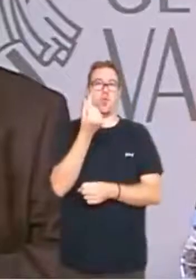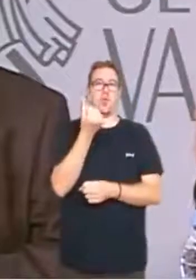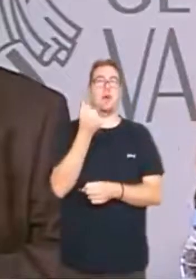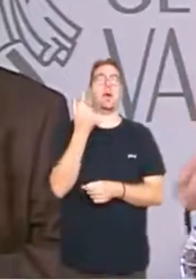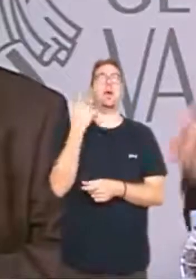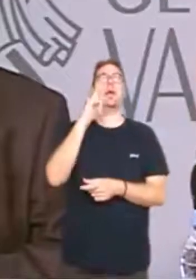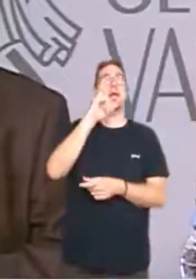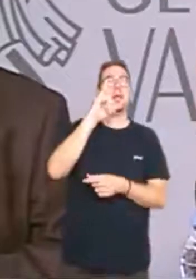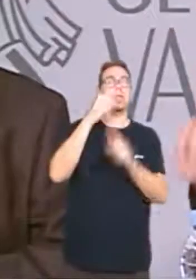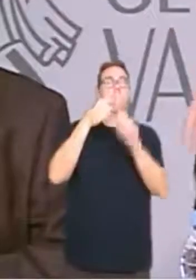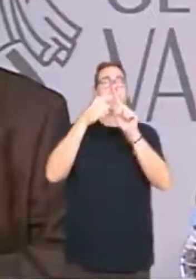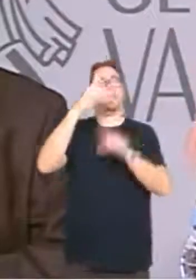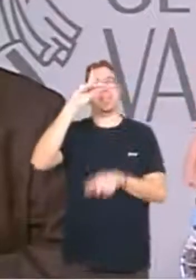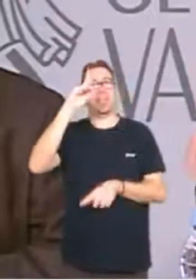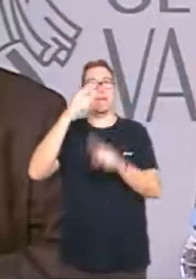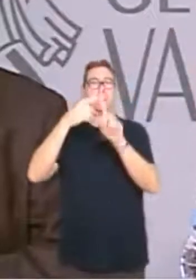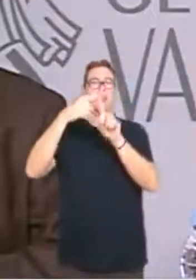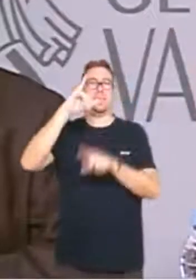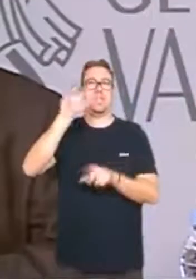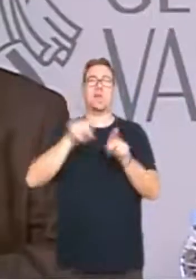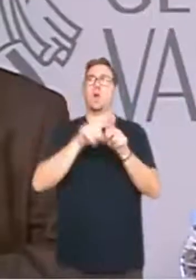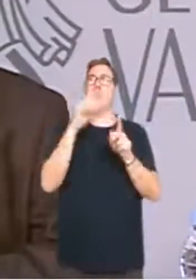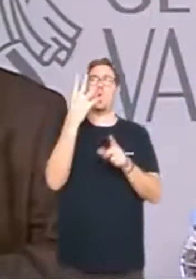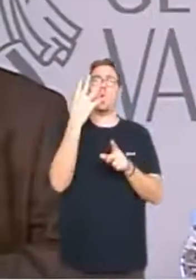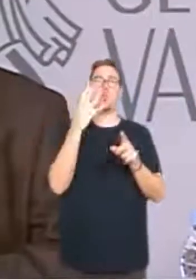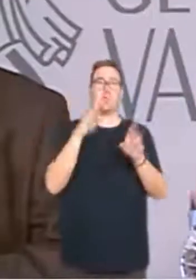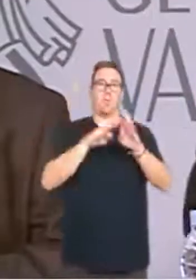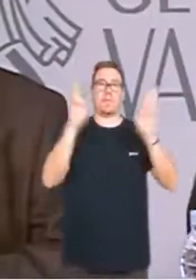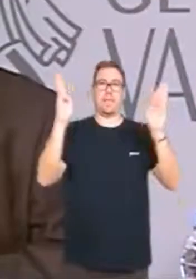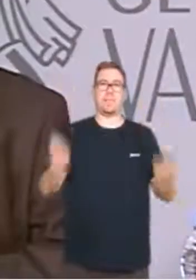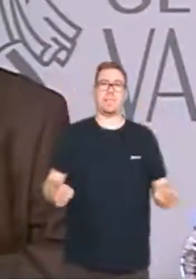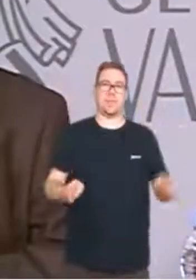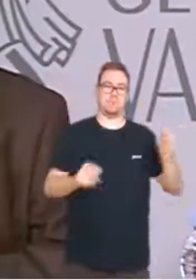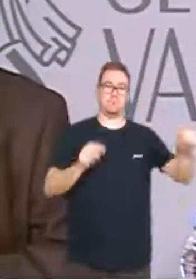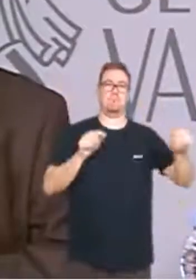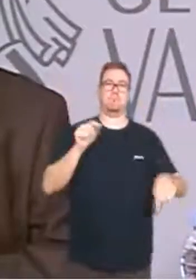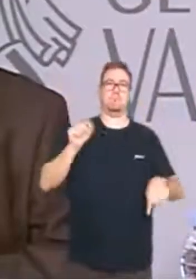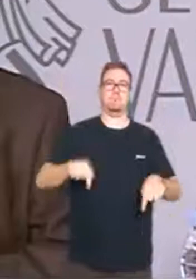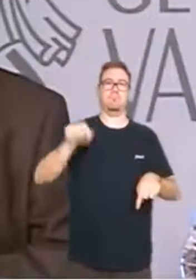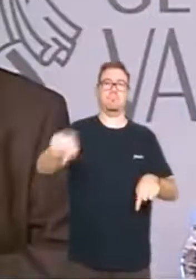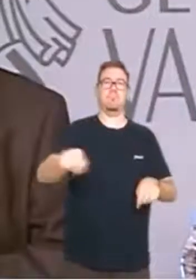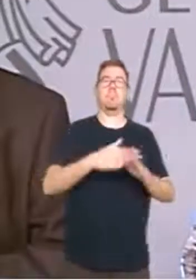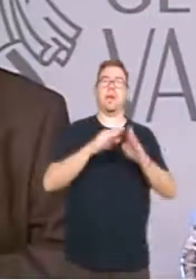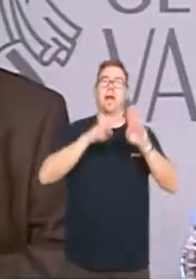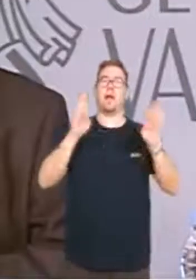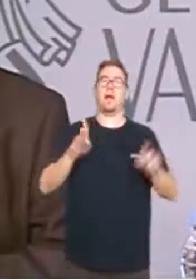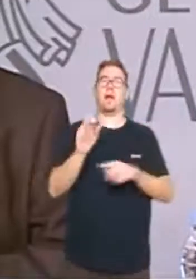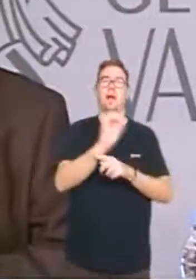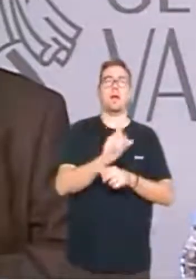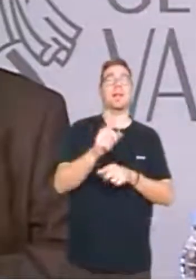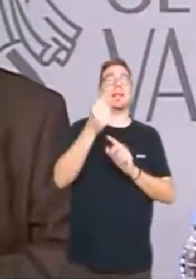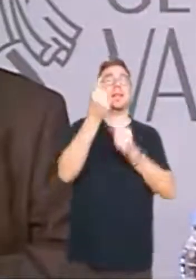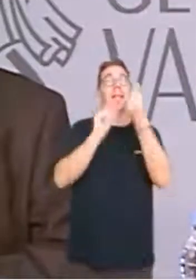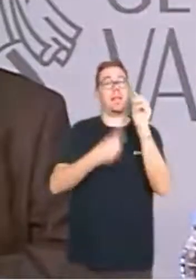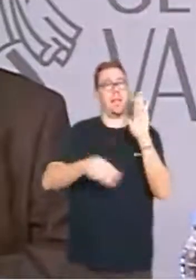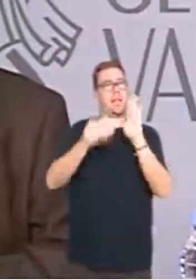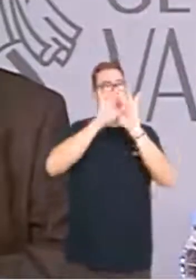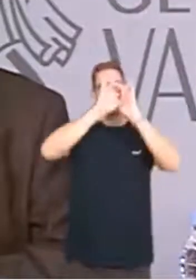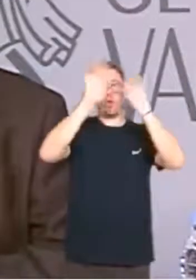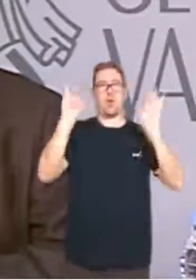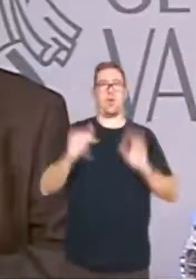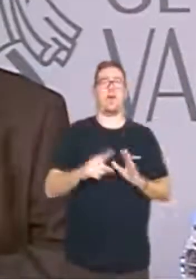'image de mesir com les quatre potes d'aquest nou model productiu que en estos pressupostos ja té un reflexe.